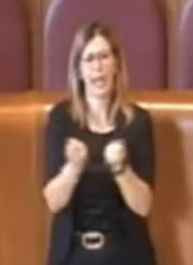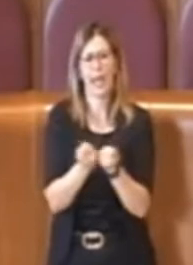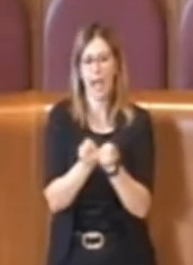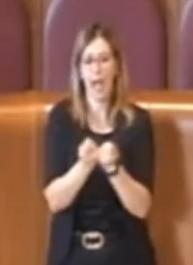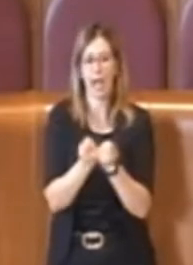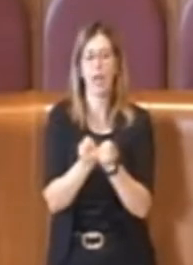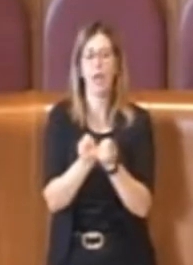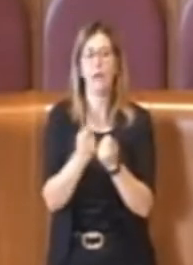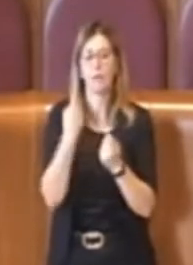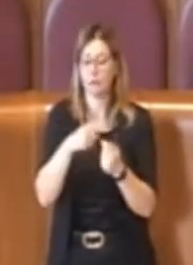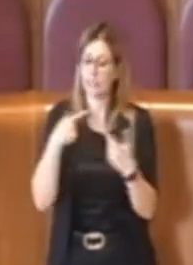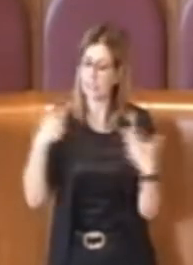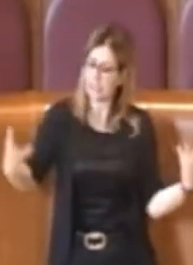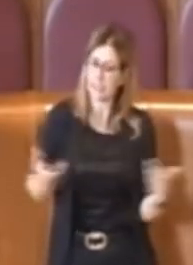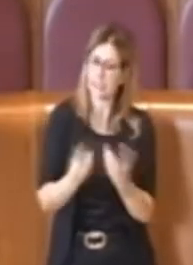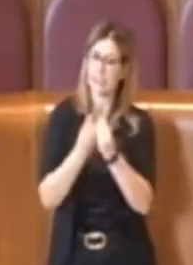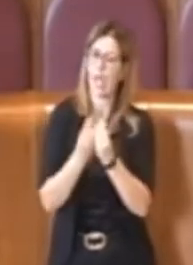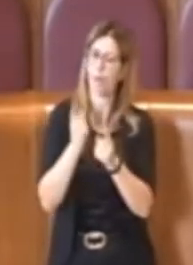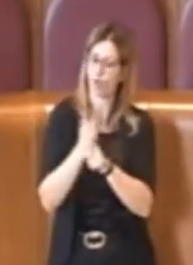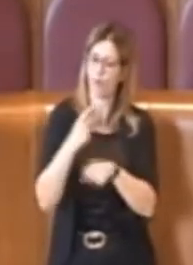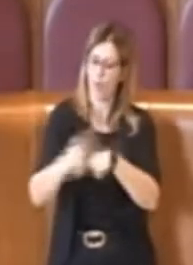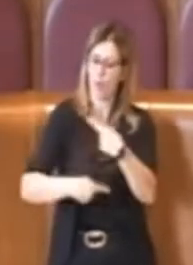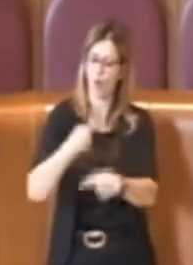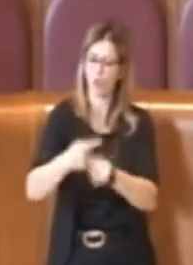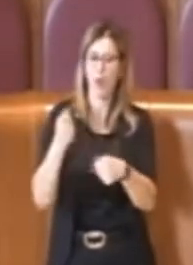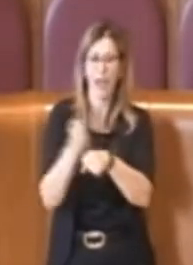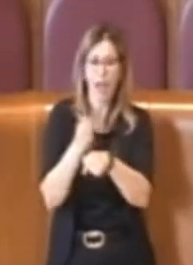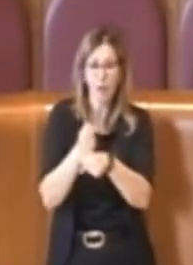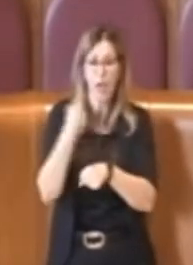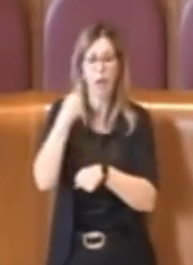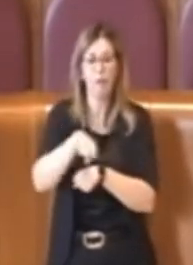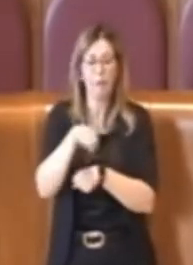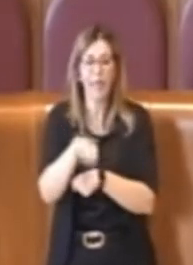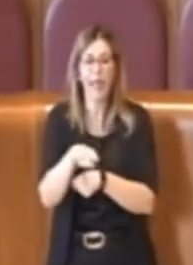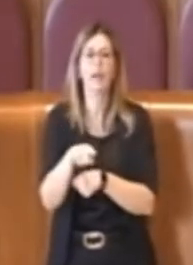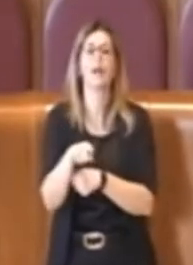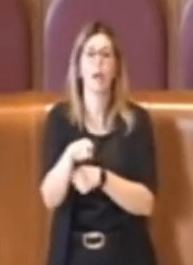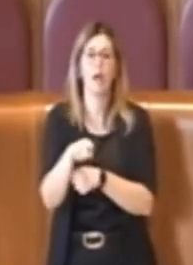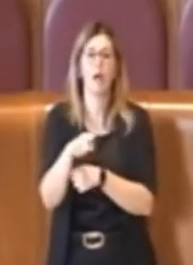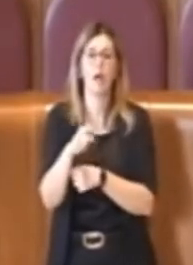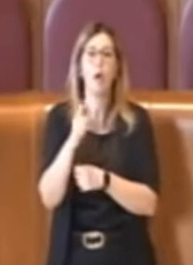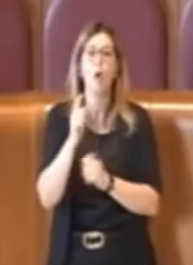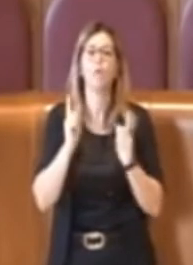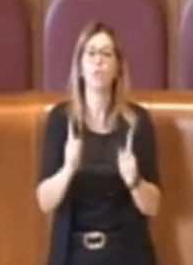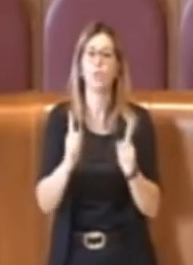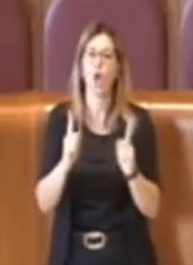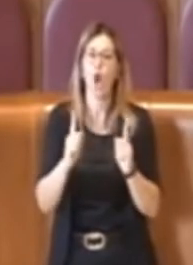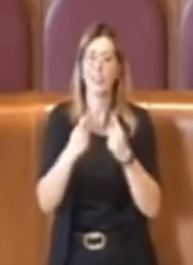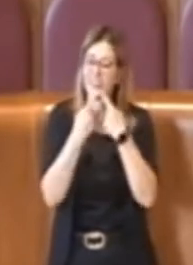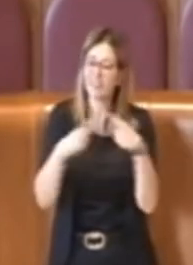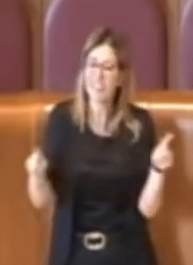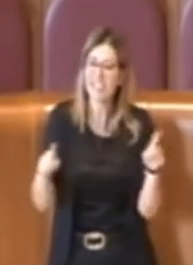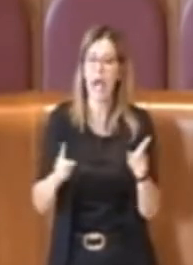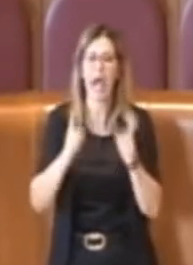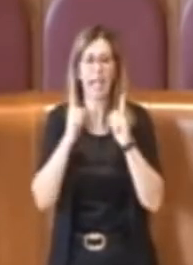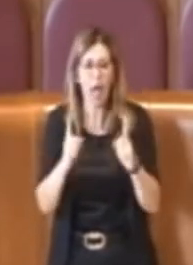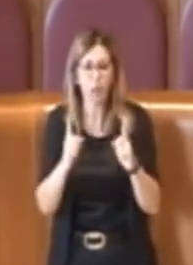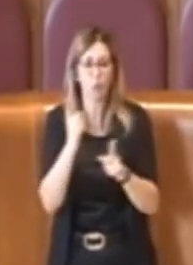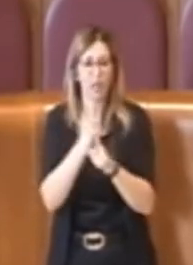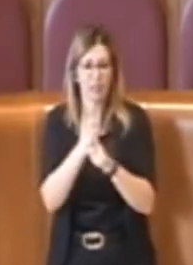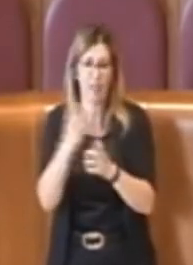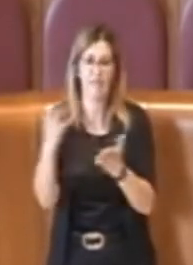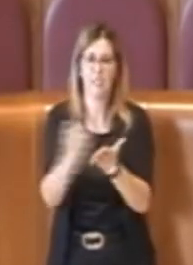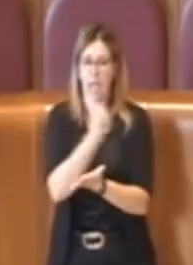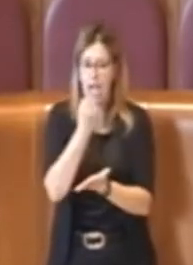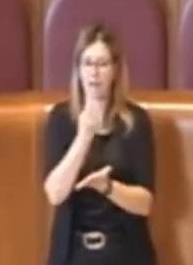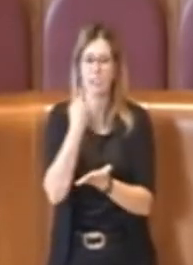una strada della sostenibilità, su una strada che va a tutela della biodiversità, perciò degli intenti comuni. Ecco,